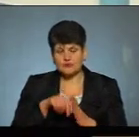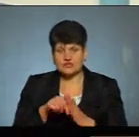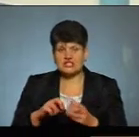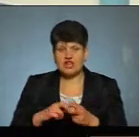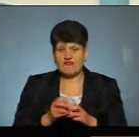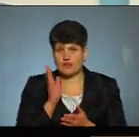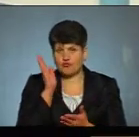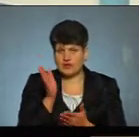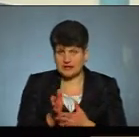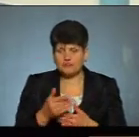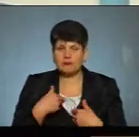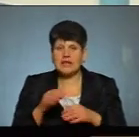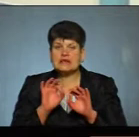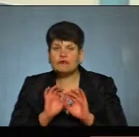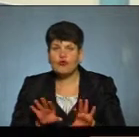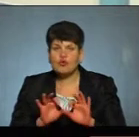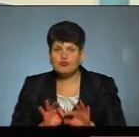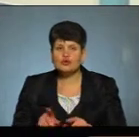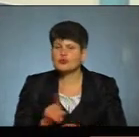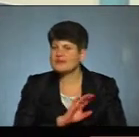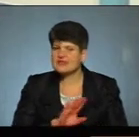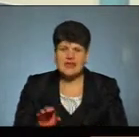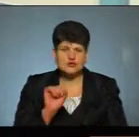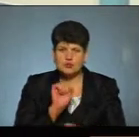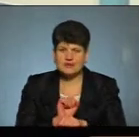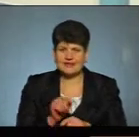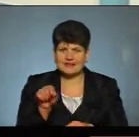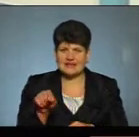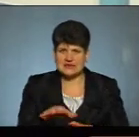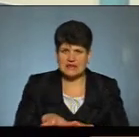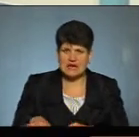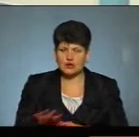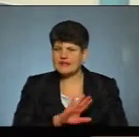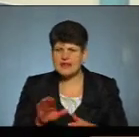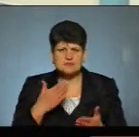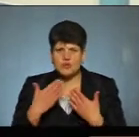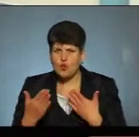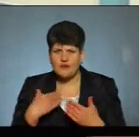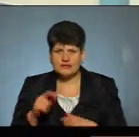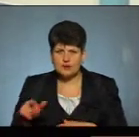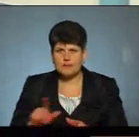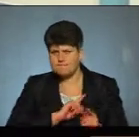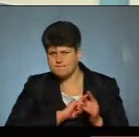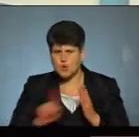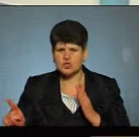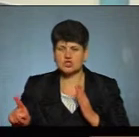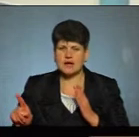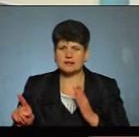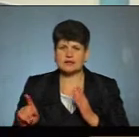інформуємо про те, щоб не зупинятися на цій території, не спілкуватися з людьми, проїжджати, не